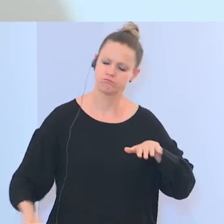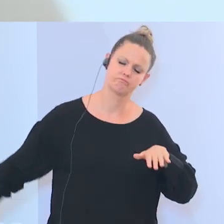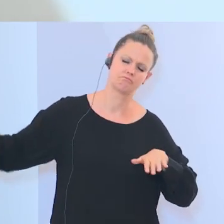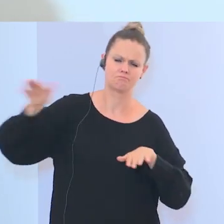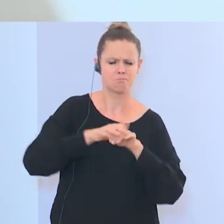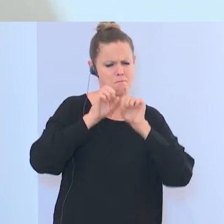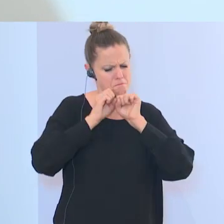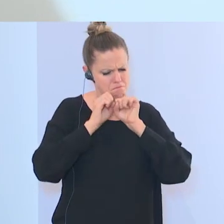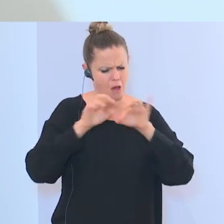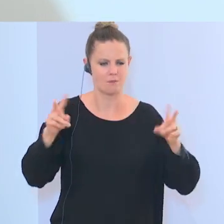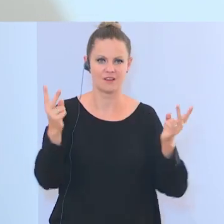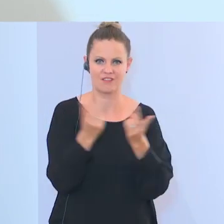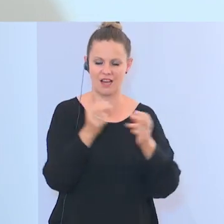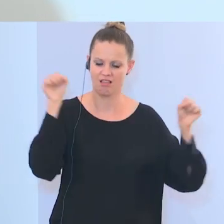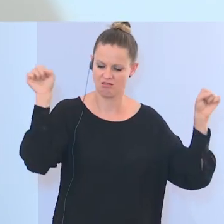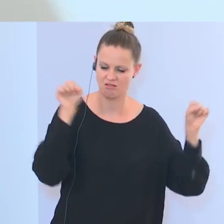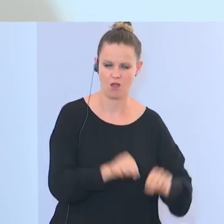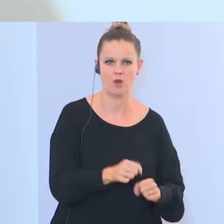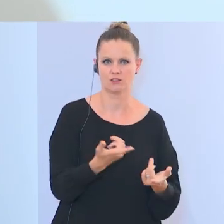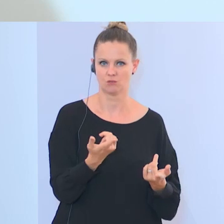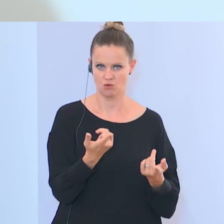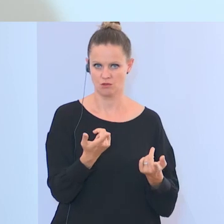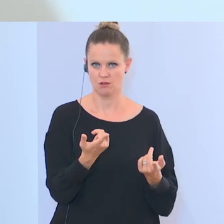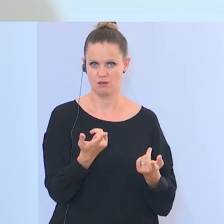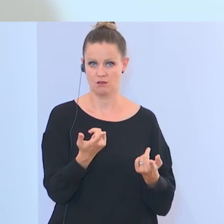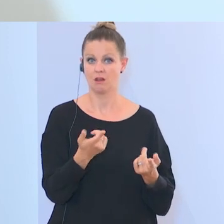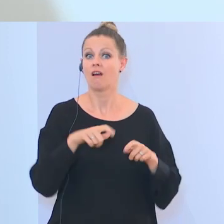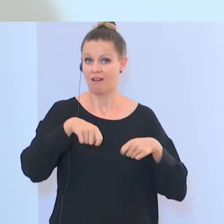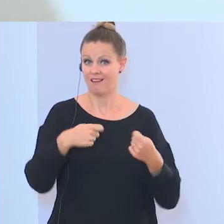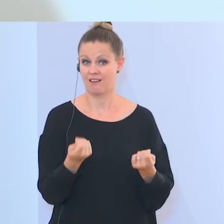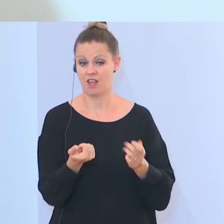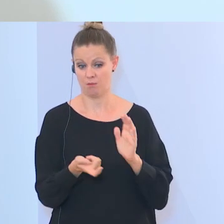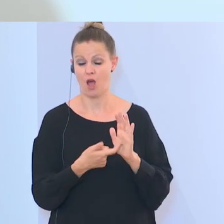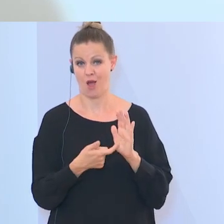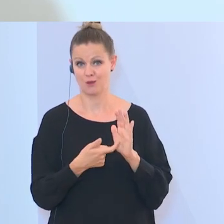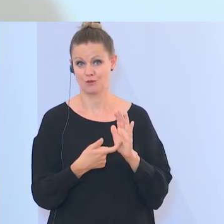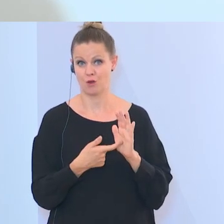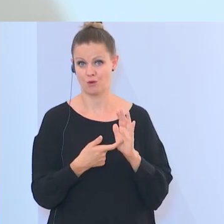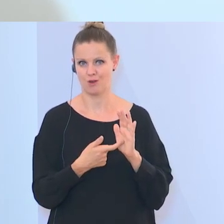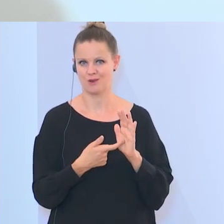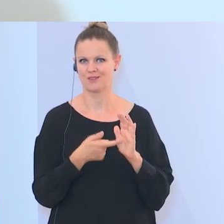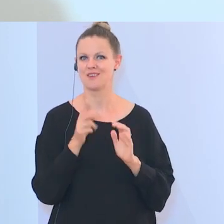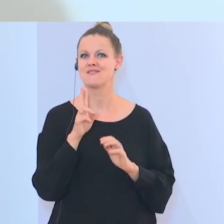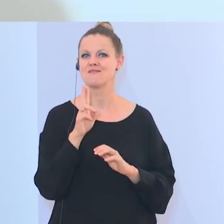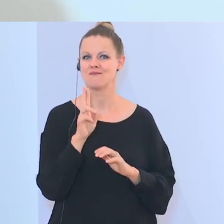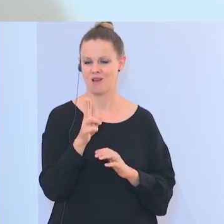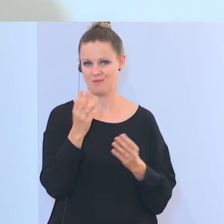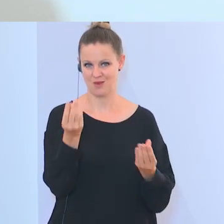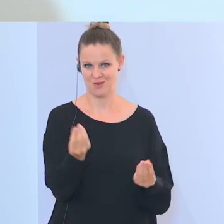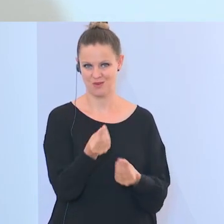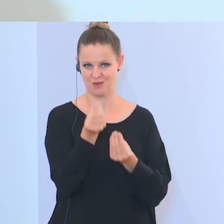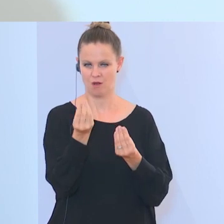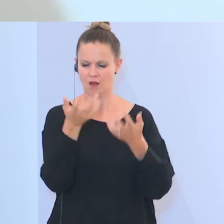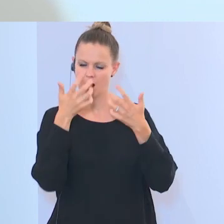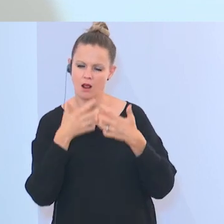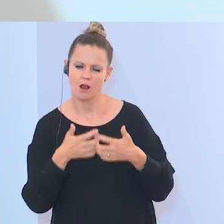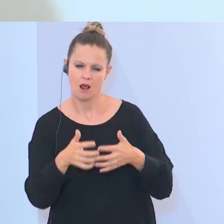Terrorismus. Es gibt im Wesentlichen drei Herausforderungen. Zuerst einmal das Polarisierungsnarrativ,